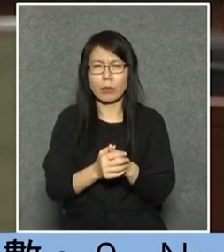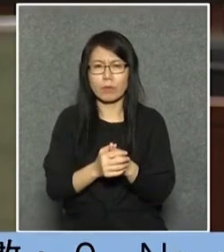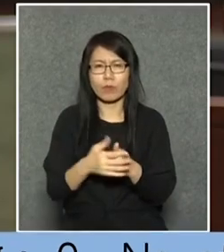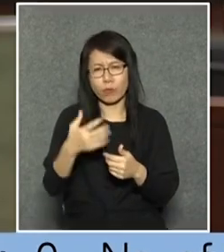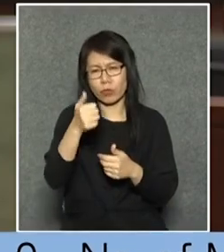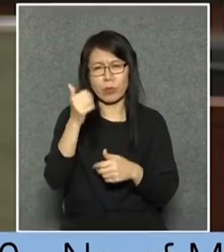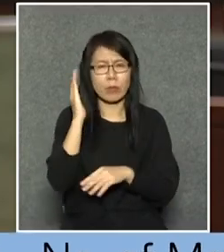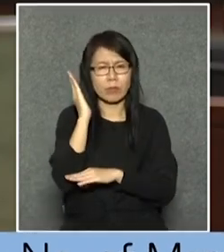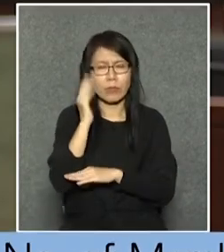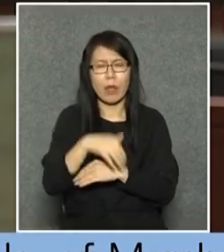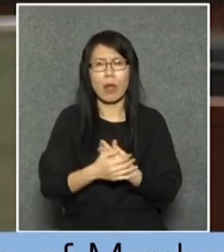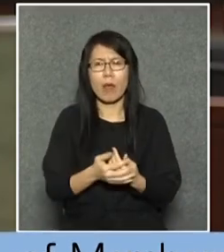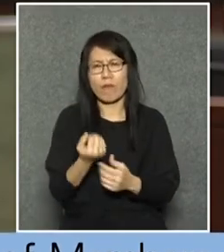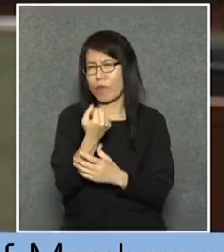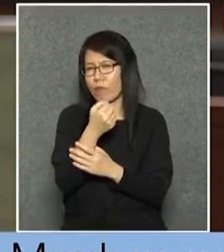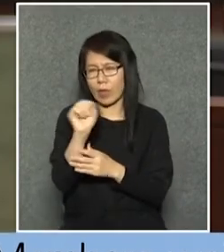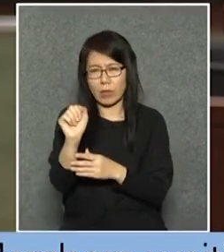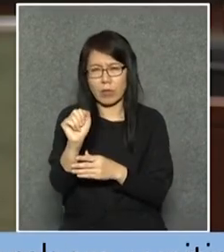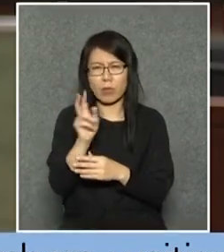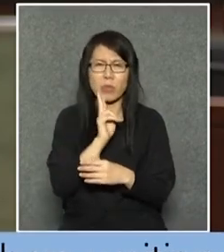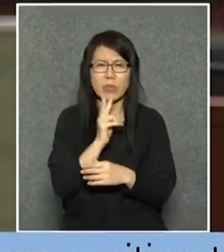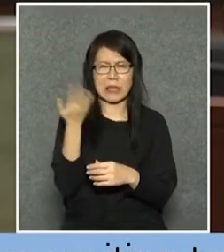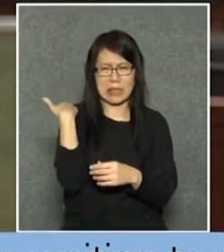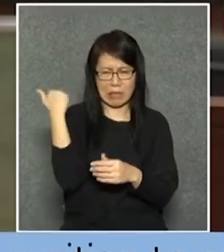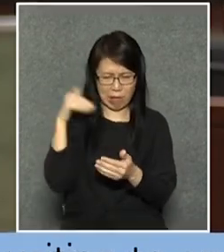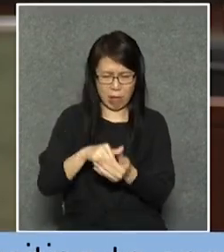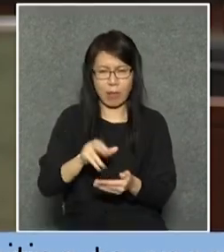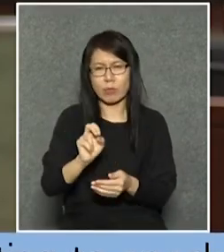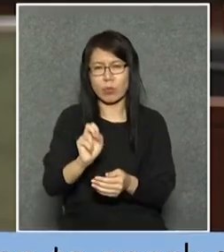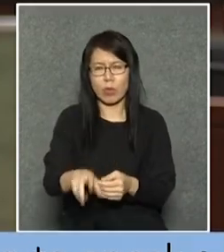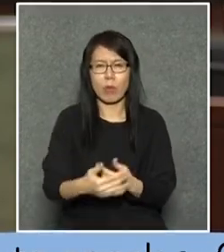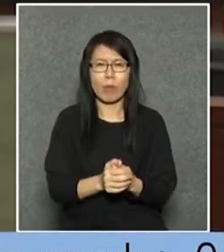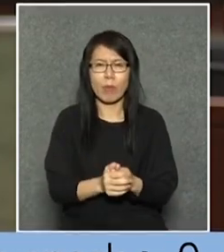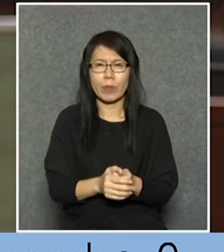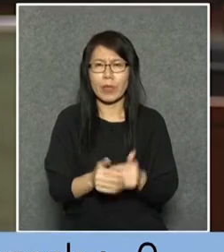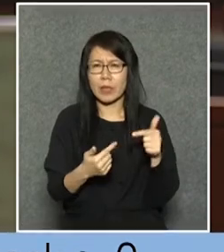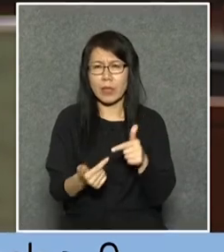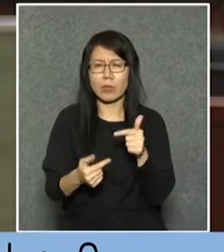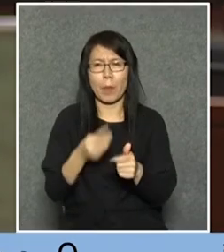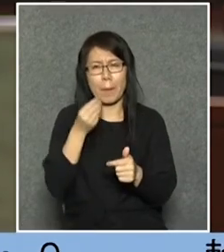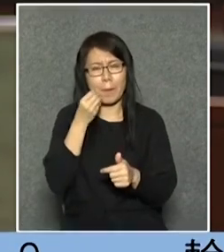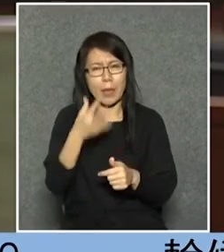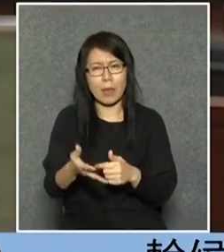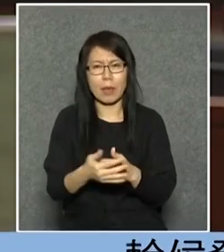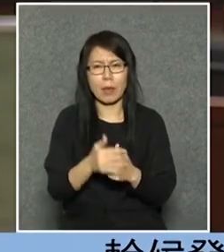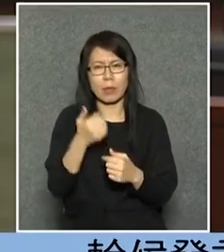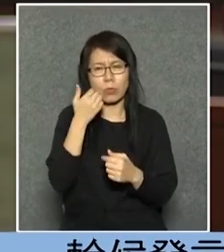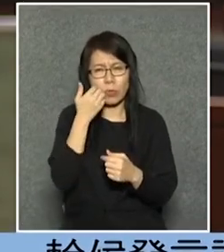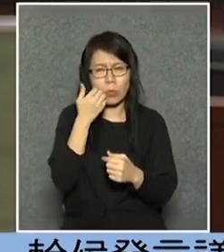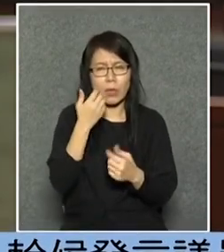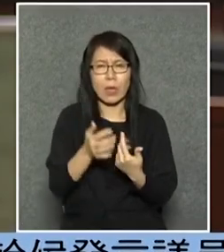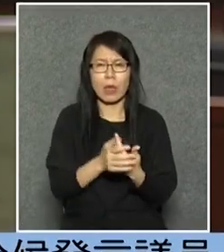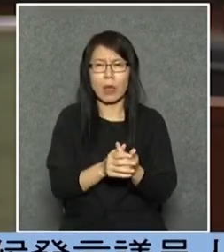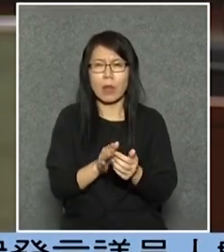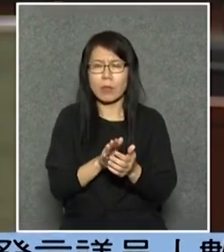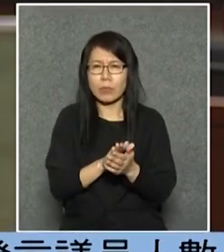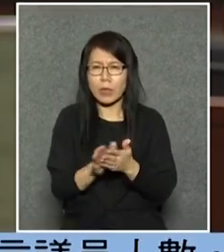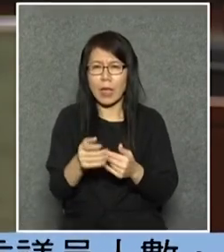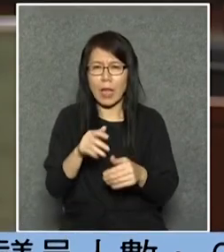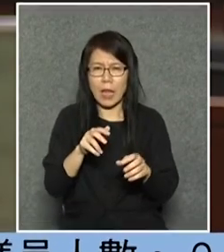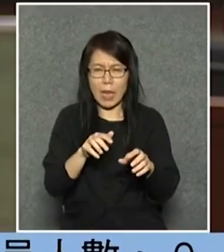詞我是反對行禮如宜反對繼續凍結那個生效凍結這個利用管制計